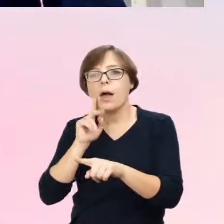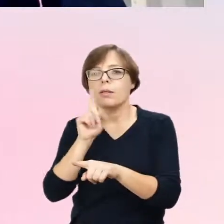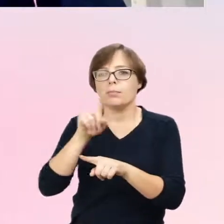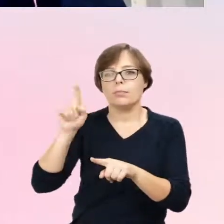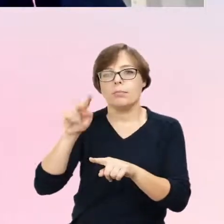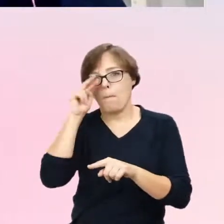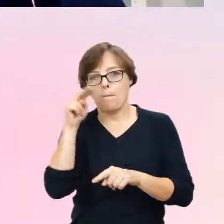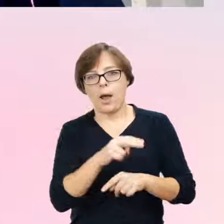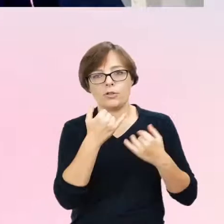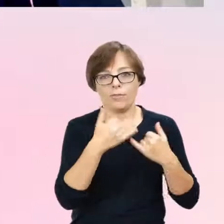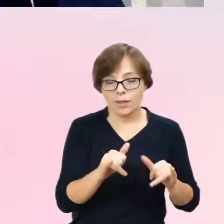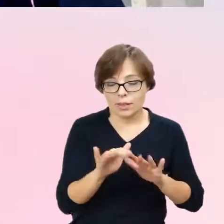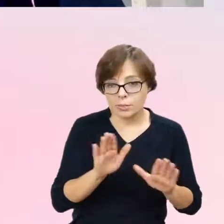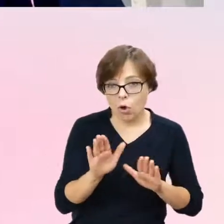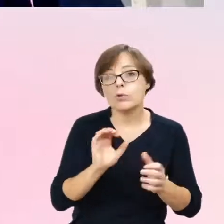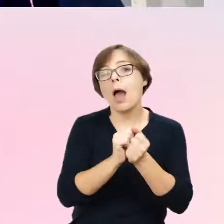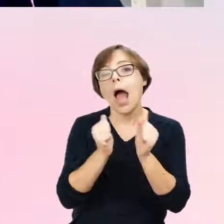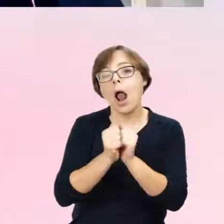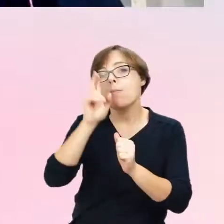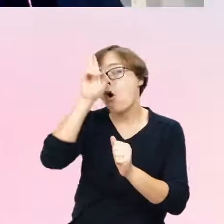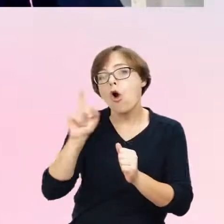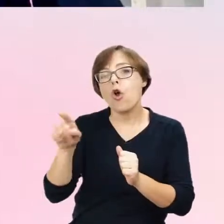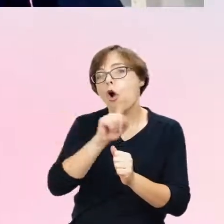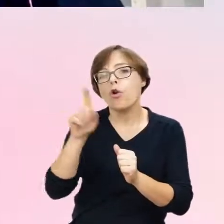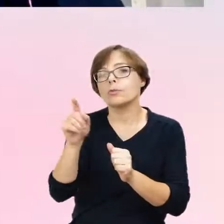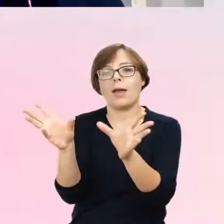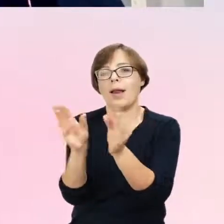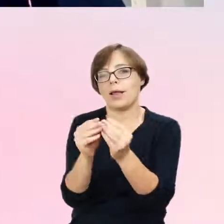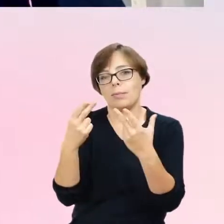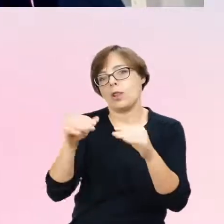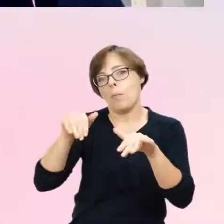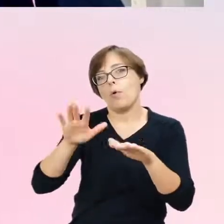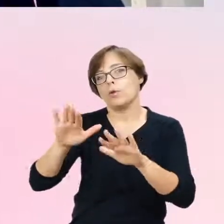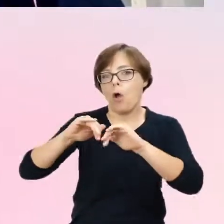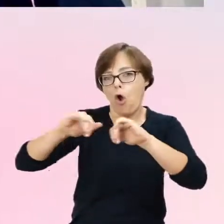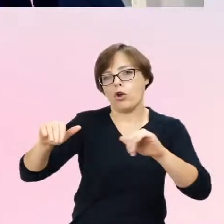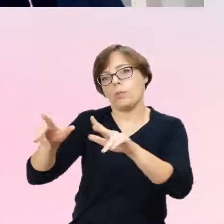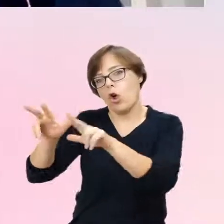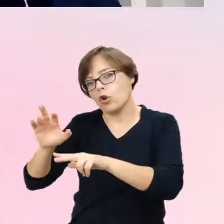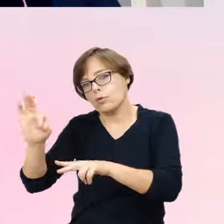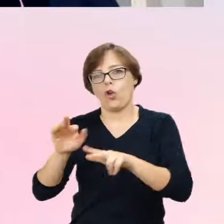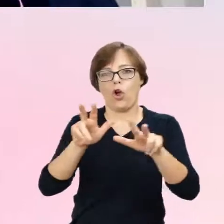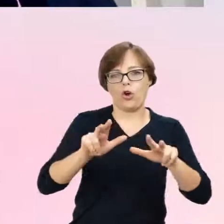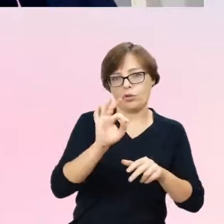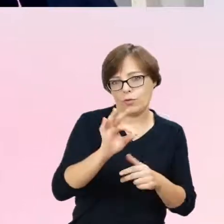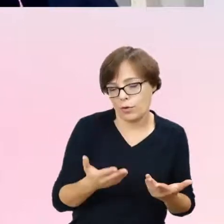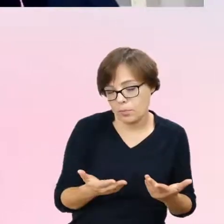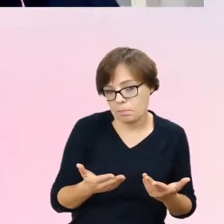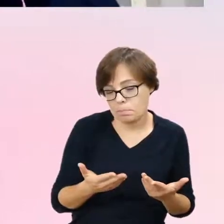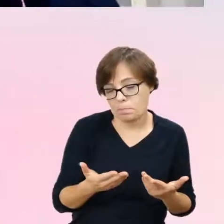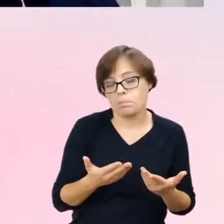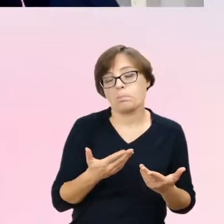nie być już w związku i właściwie każdy z rodziców może tworzyć już inny system rodzinny. No i to jest jakby